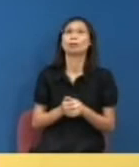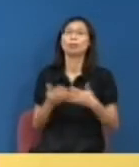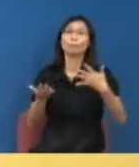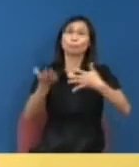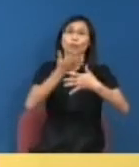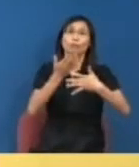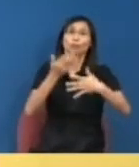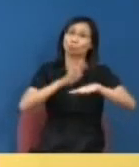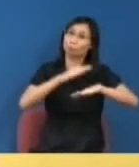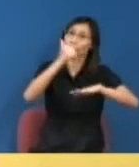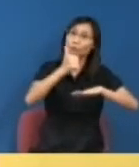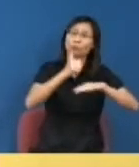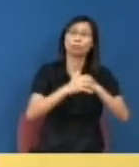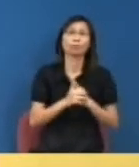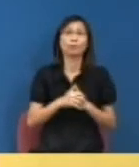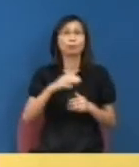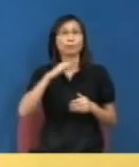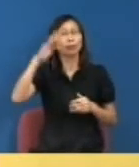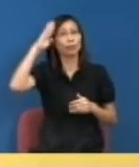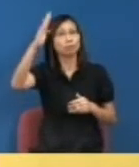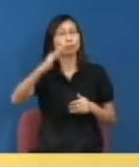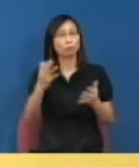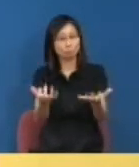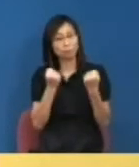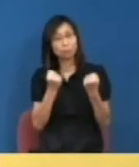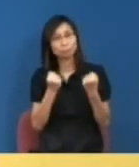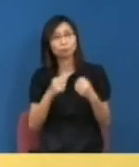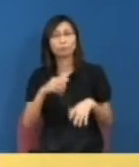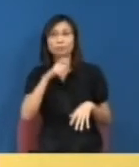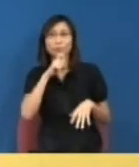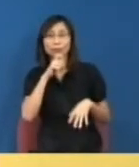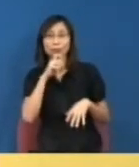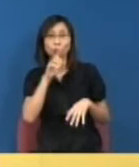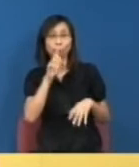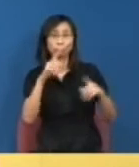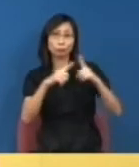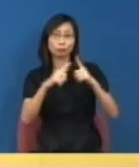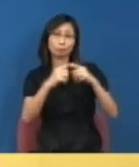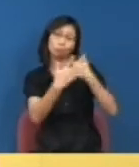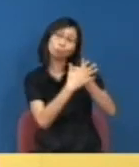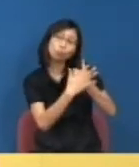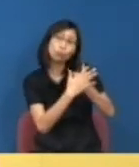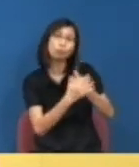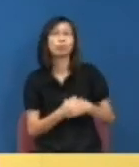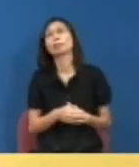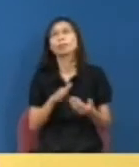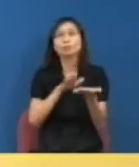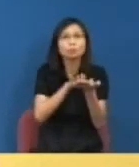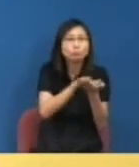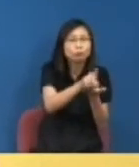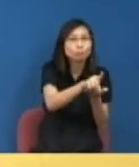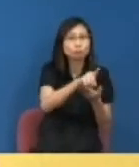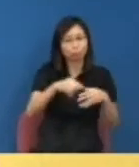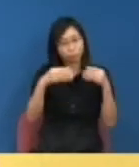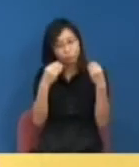將來畢業有人提携也現在我國正於政法者多入政界專任教授甚少